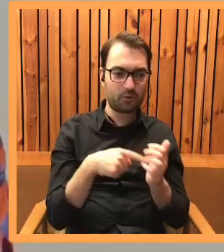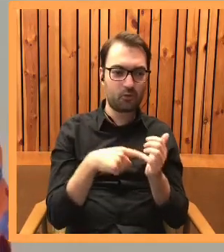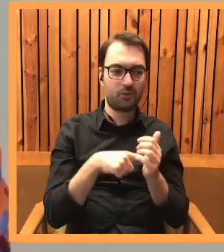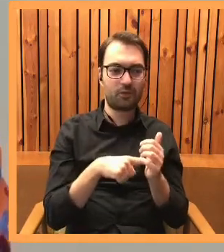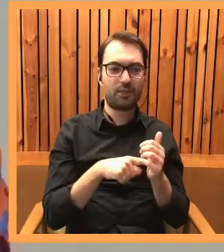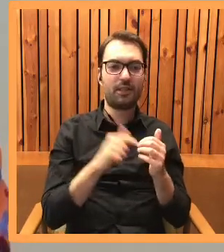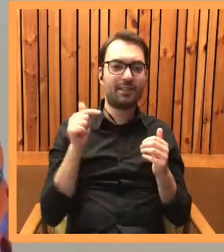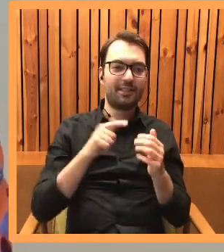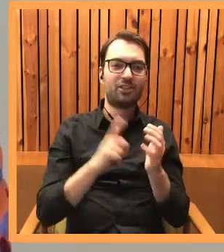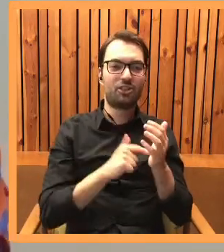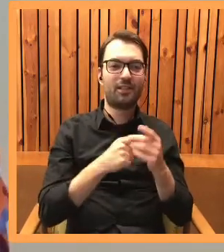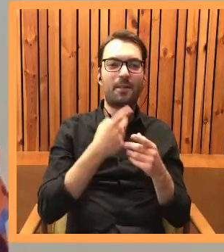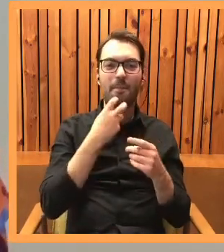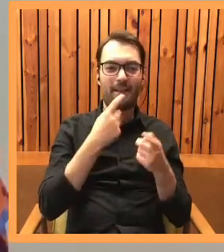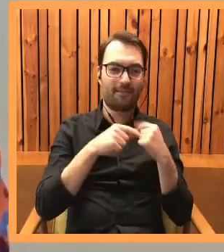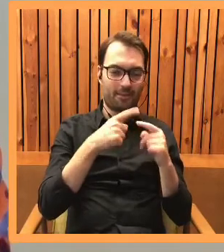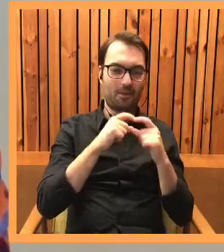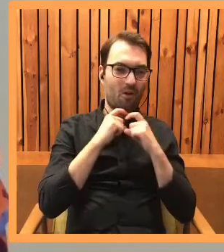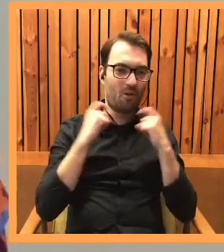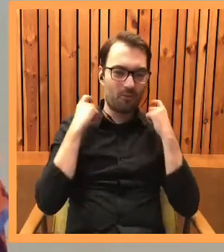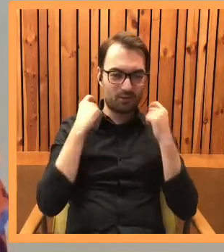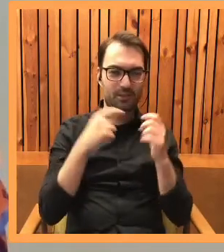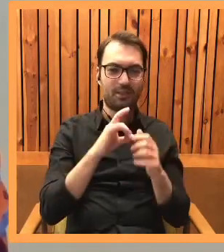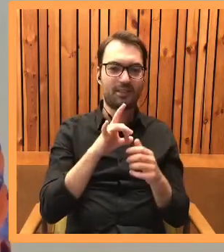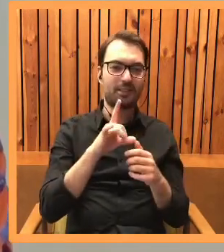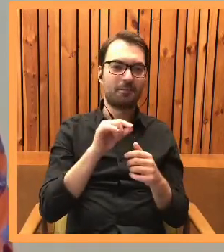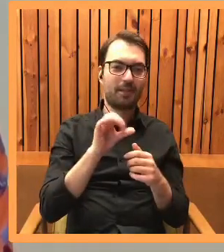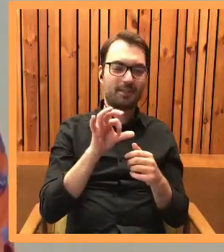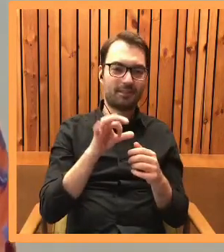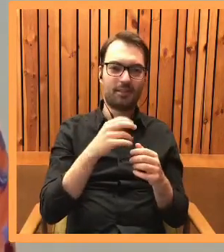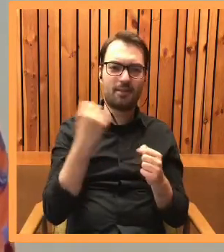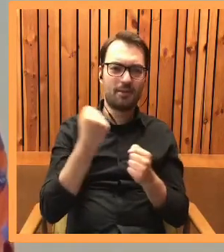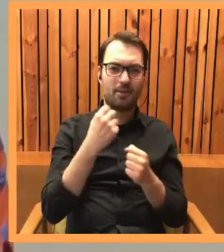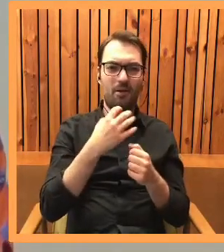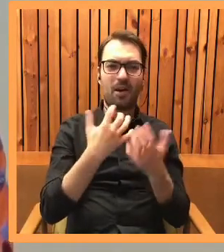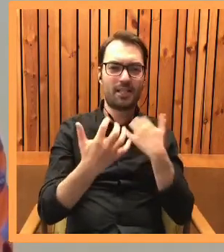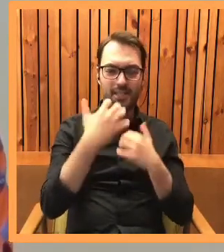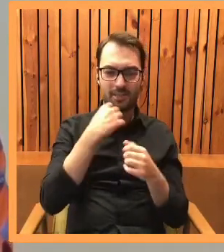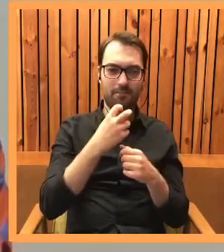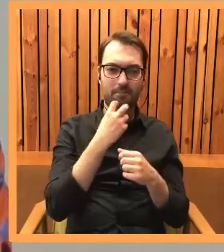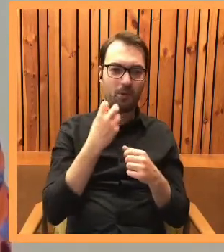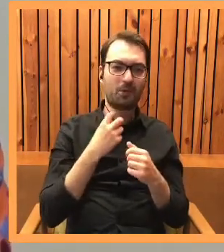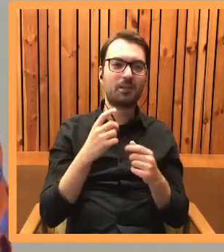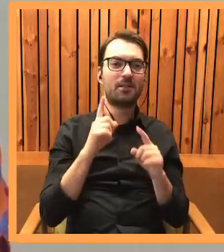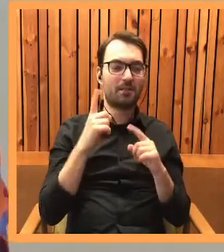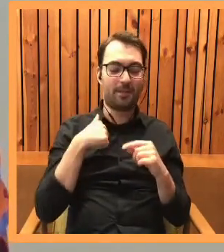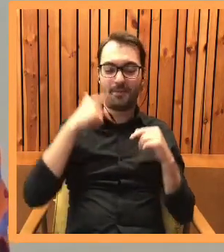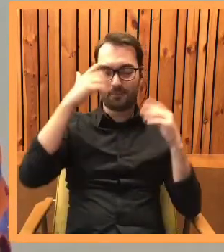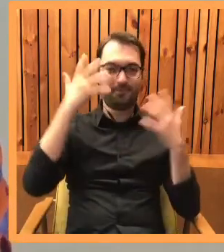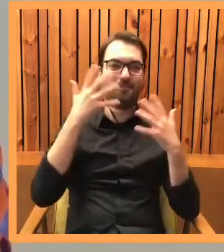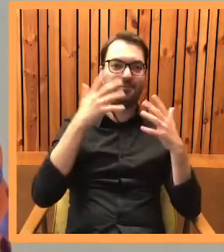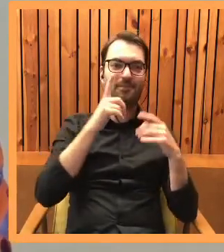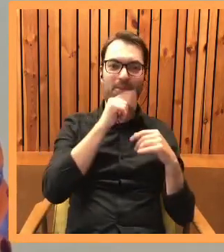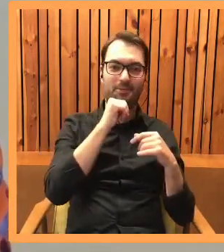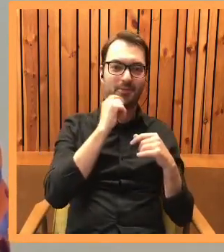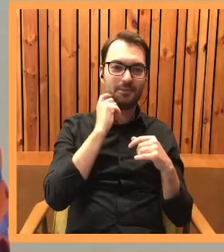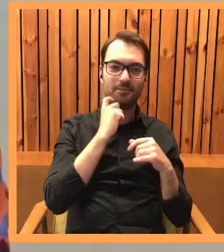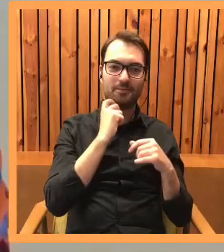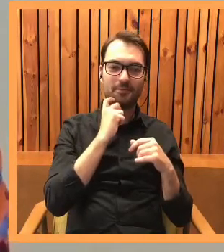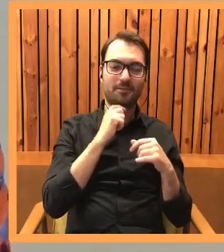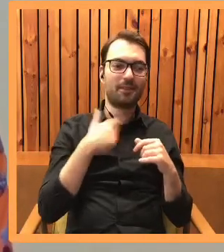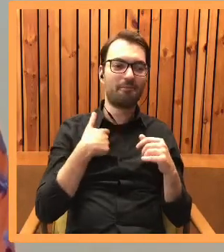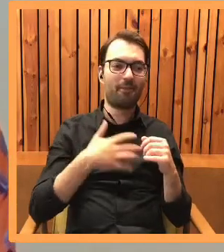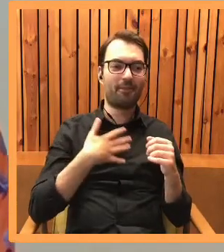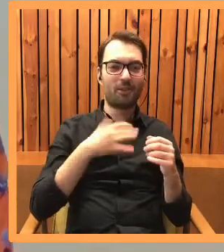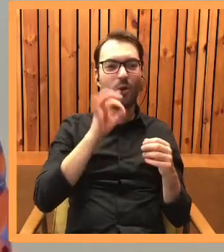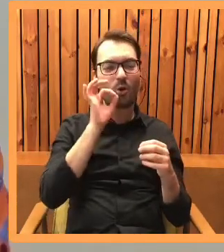Tylko oczywiście trzeba często wymieniać baterie w tej obroży, bo GPS bardzo jest żera. Jak dla mnie to coś niesamowitego. Tylko mam